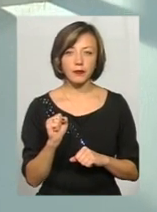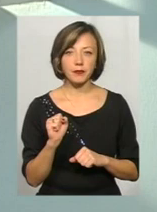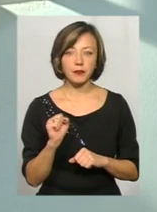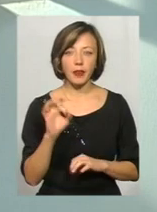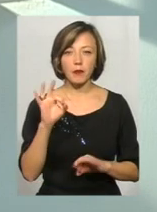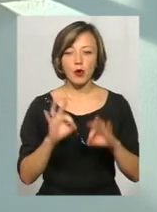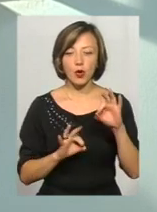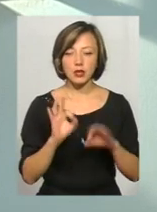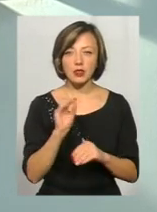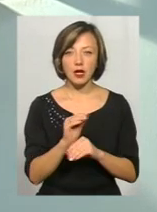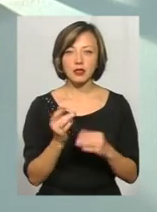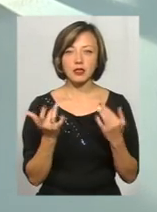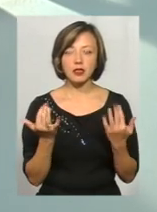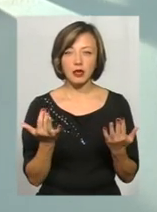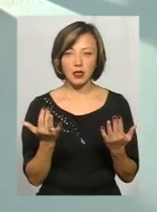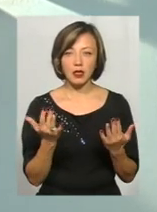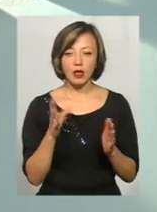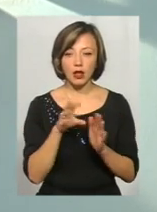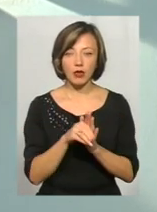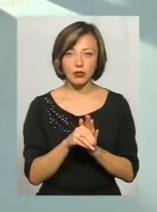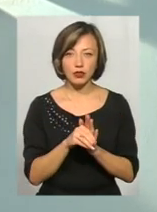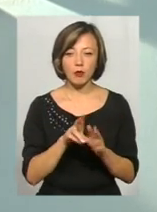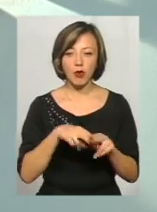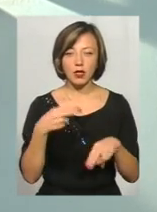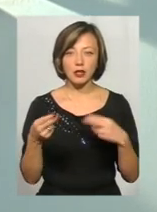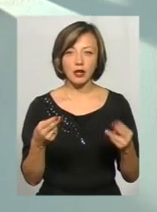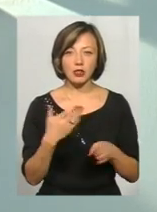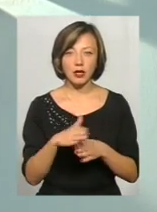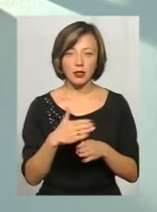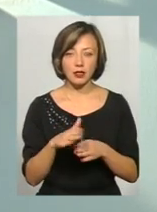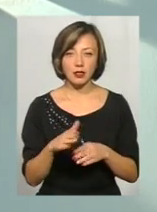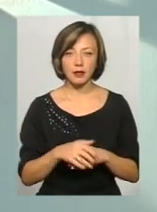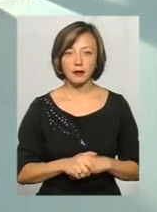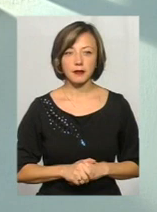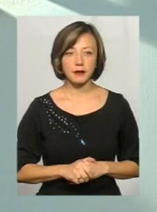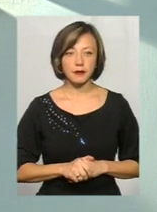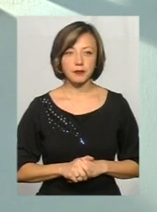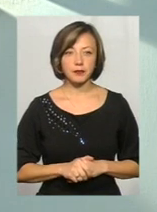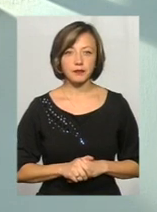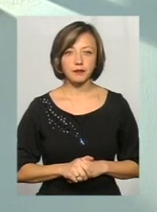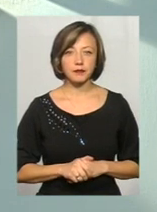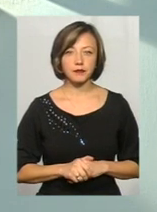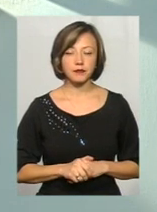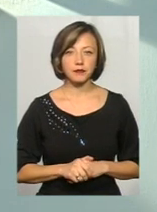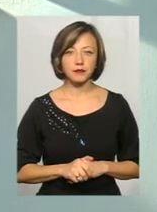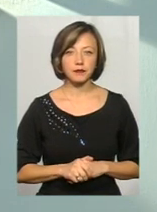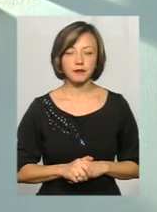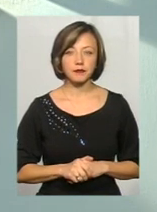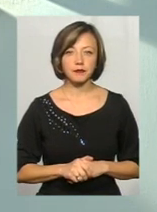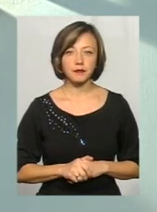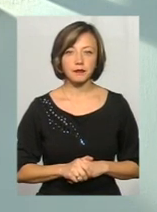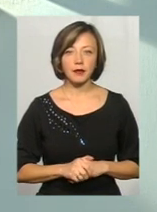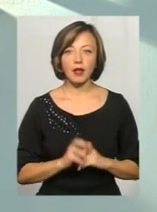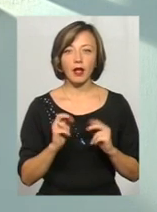проценти і скільки погашається кредит. Скільки погашається кредит. Там, як було,